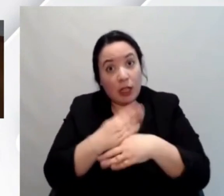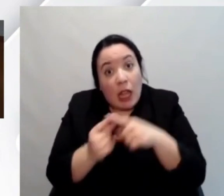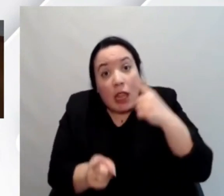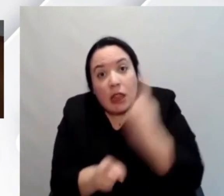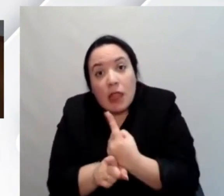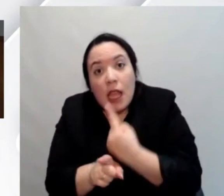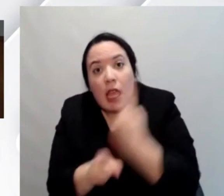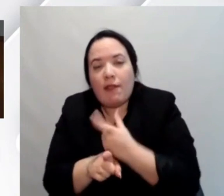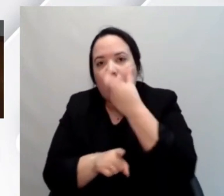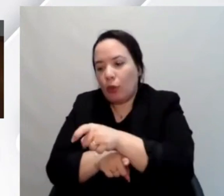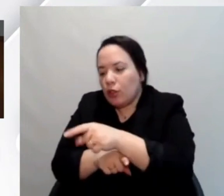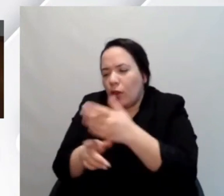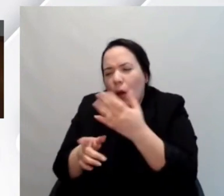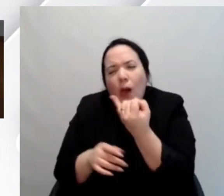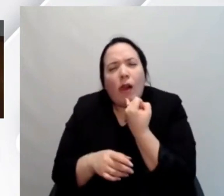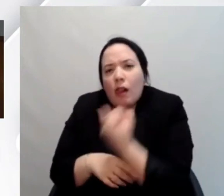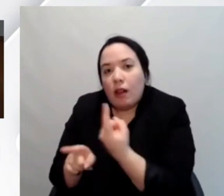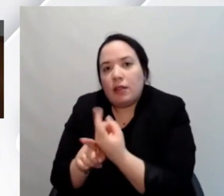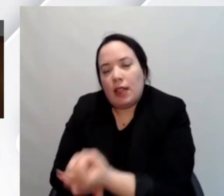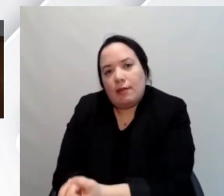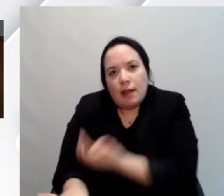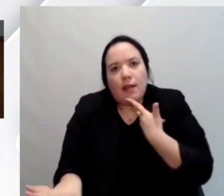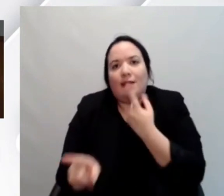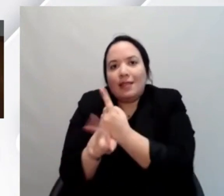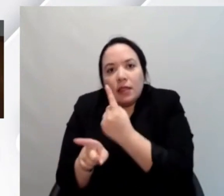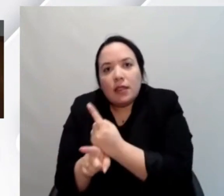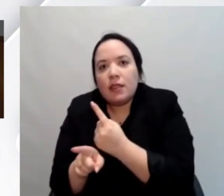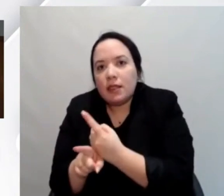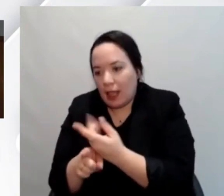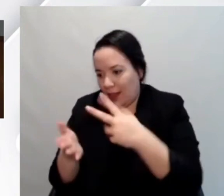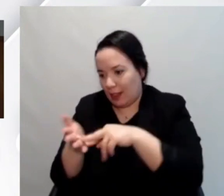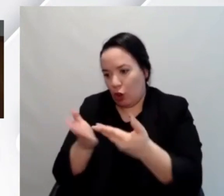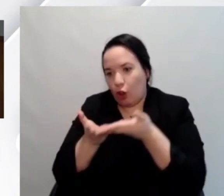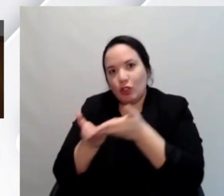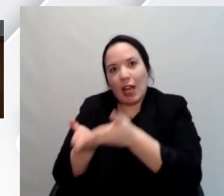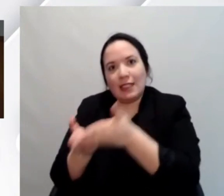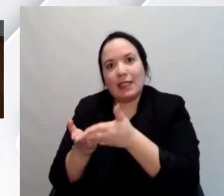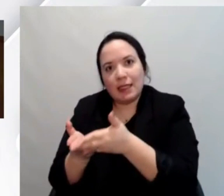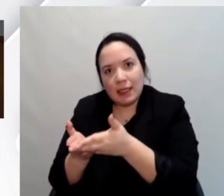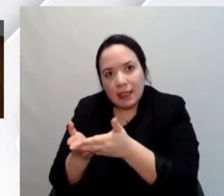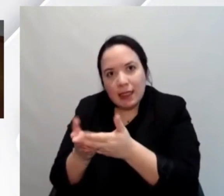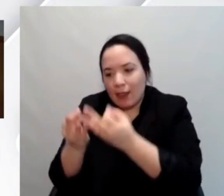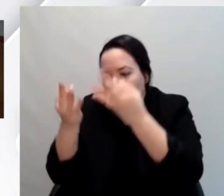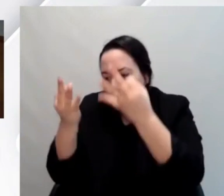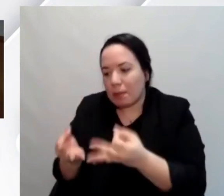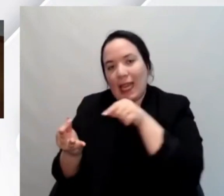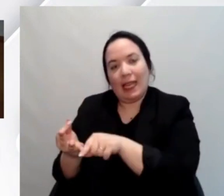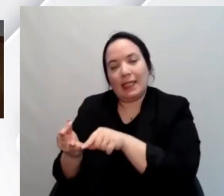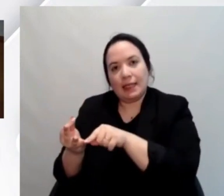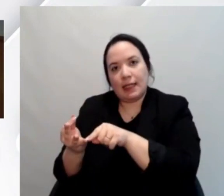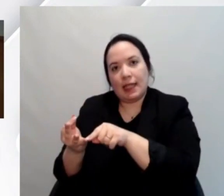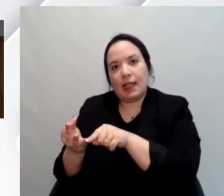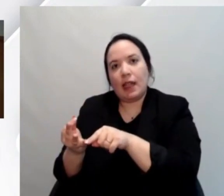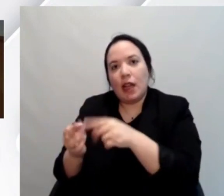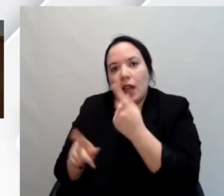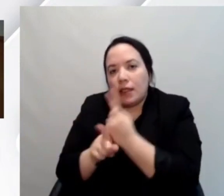padroneggiare perfettamente la tecnologia assistiva ma al tempo